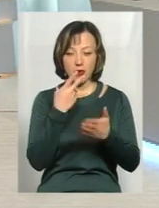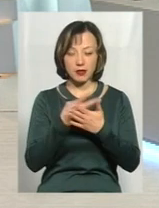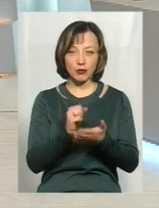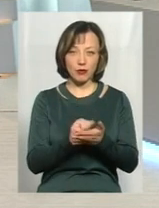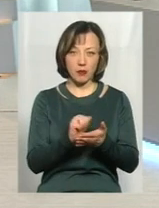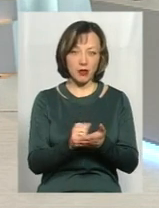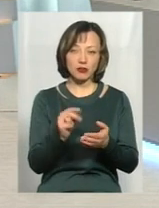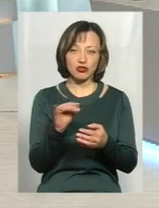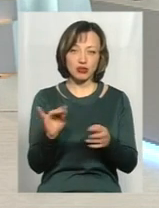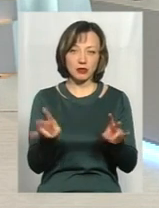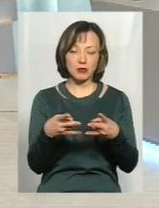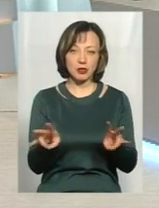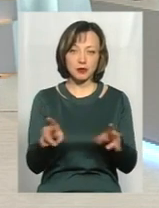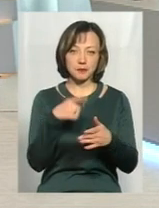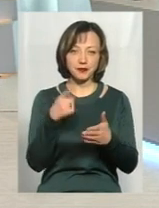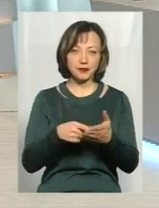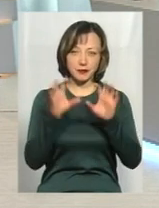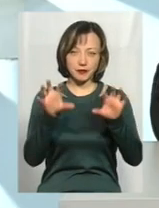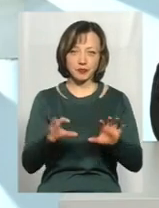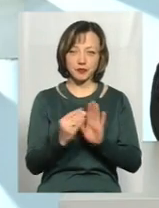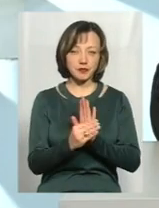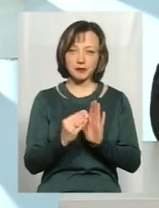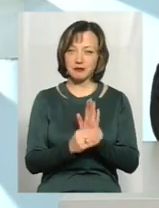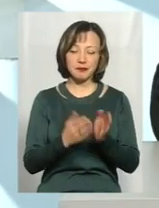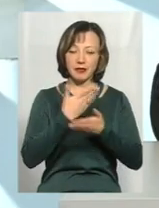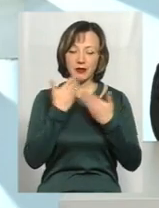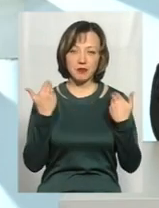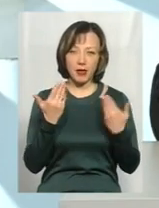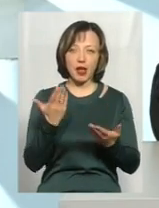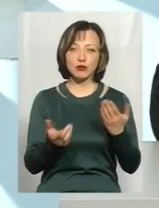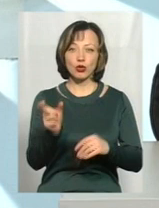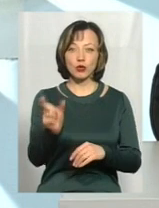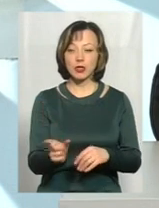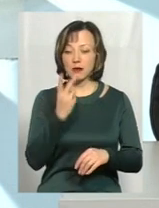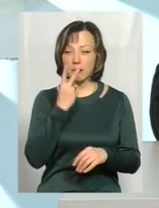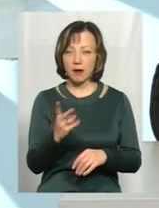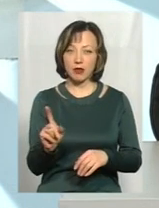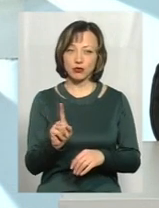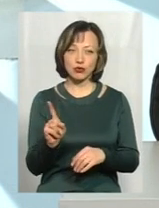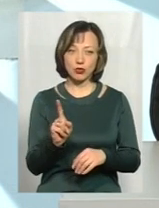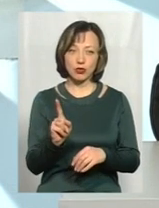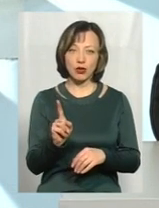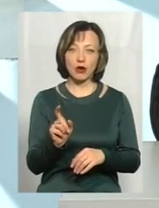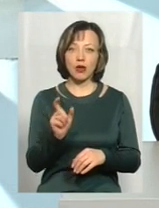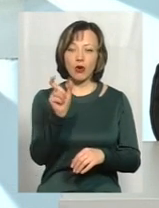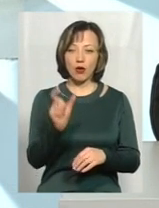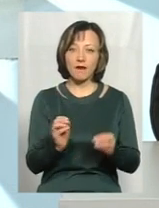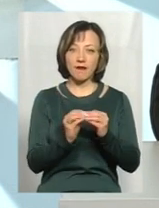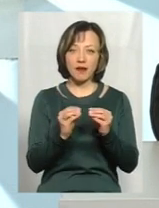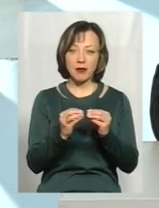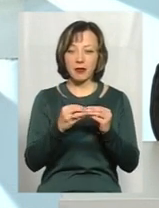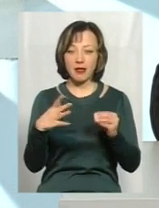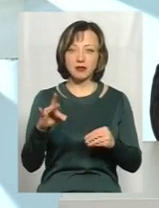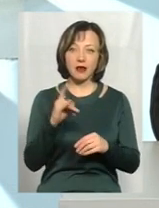документи, чи що? Це законодавчина прописана? Це не прописано, але якщо людина бачить, що та сама особа раз 15